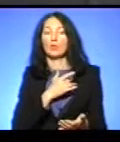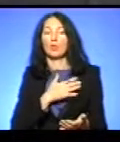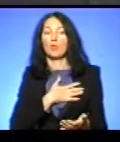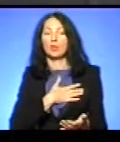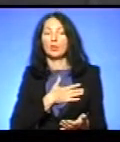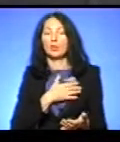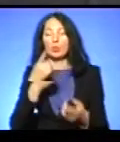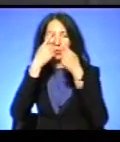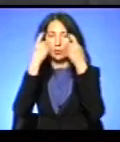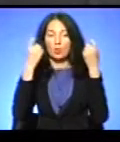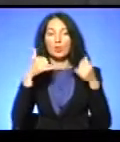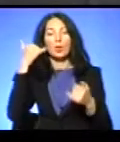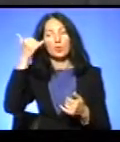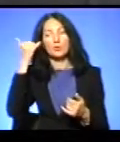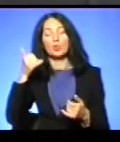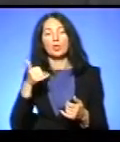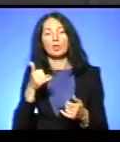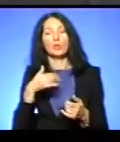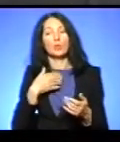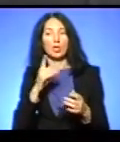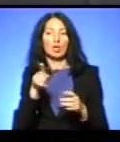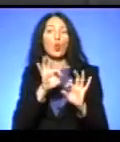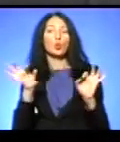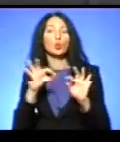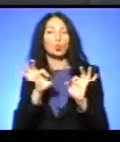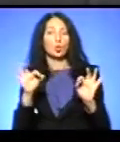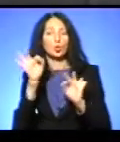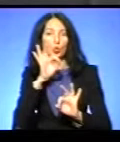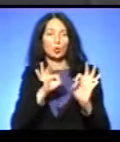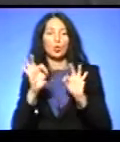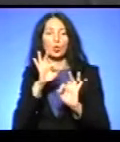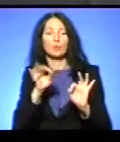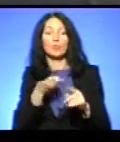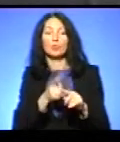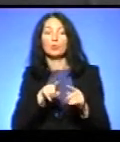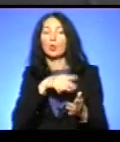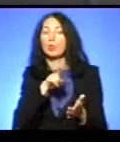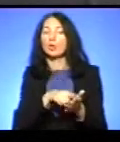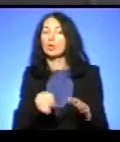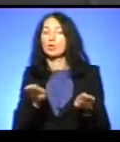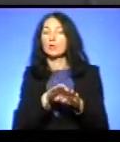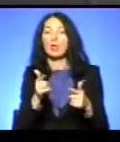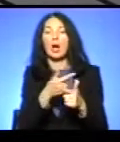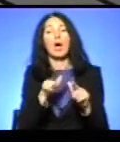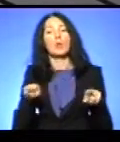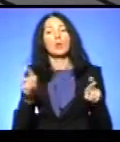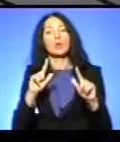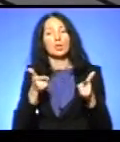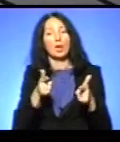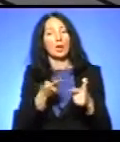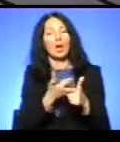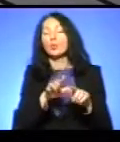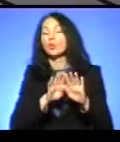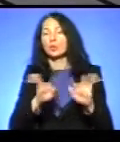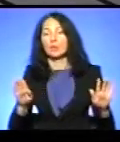дзвонять по телефону. Ми їх консультуємо, і на цьому питання закривається. Або так, або ні. Далі, коли вже